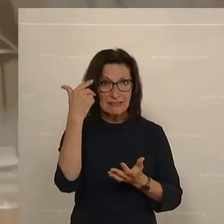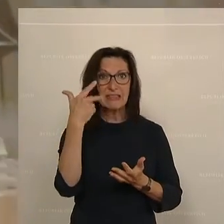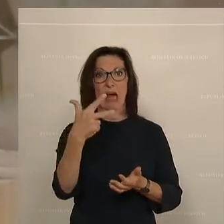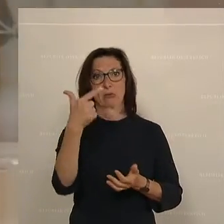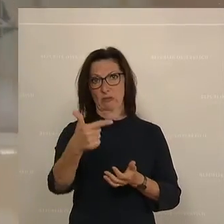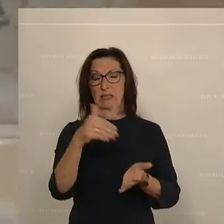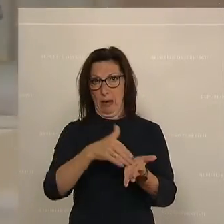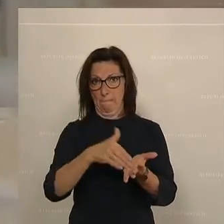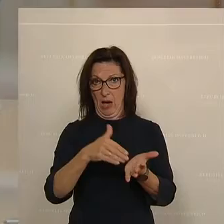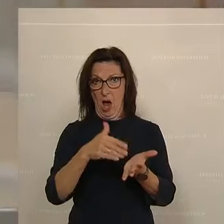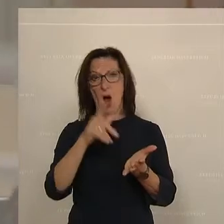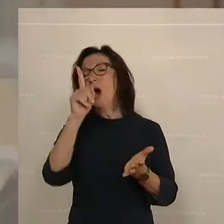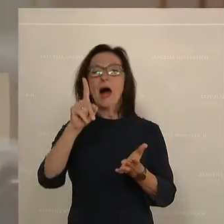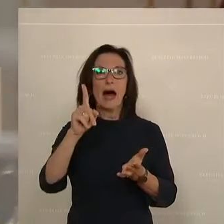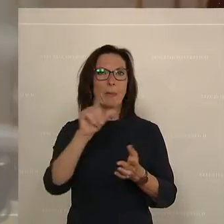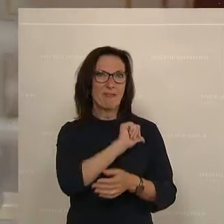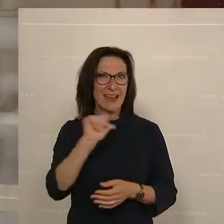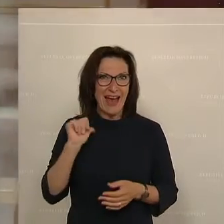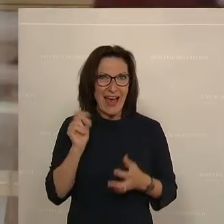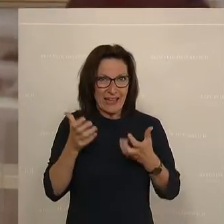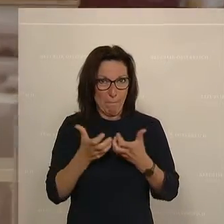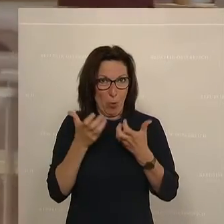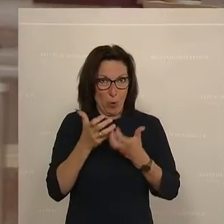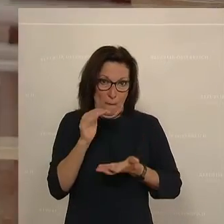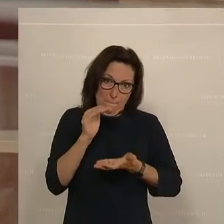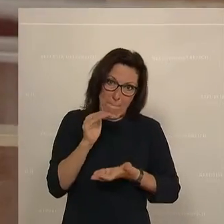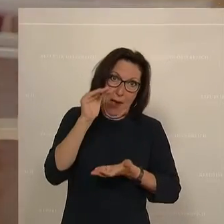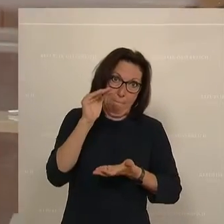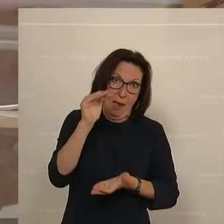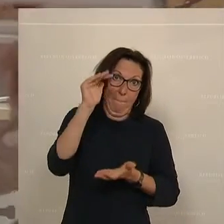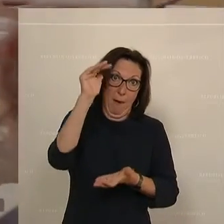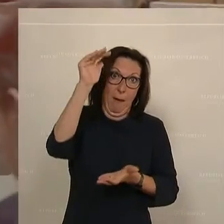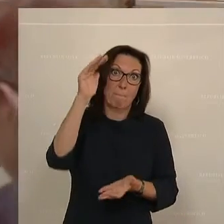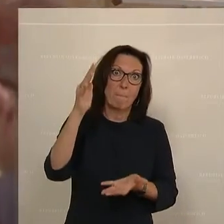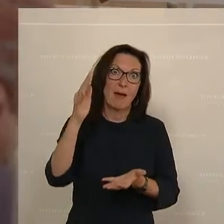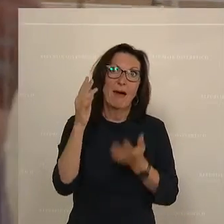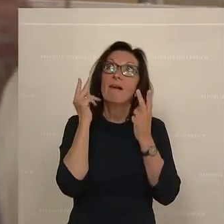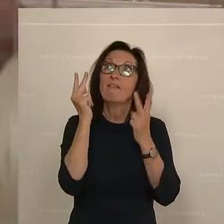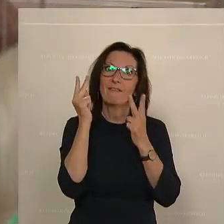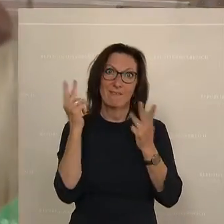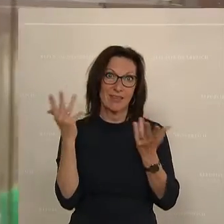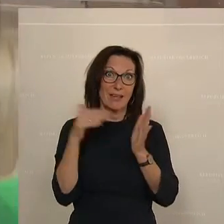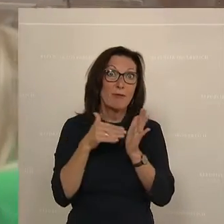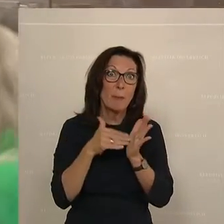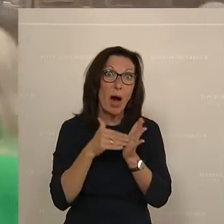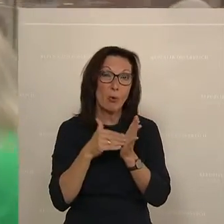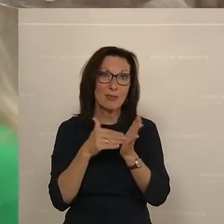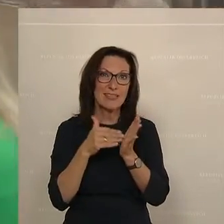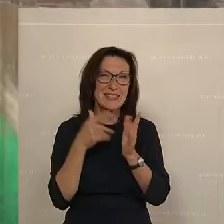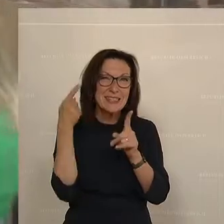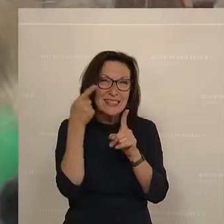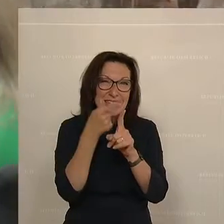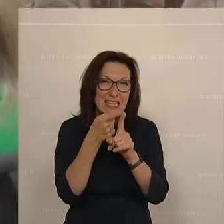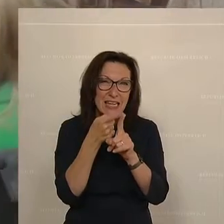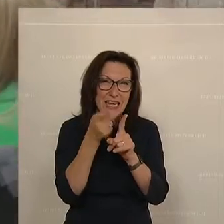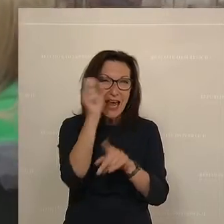den wir in Österreich durch die Erhöhung der eigenen Produktion dazu leisten können, ist wichtig und wird gebraucht, damit wir dem Ziel der